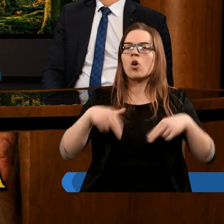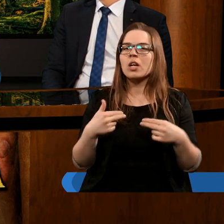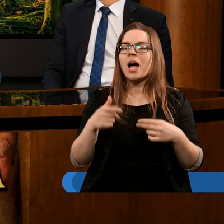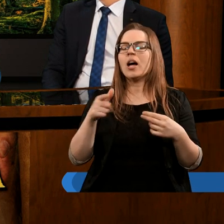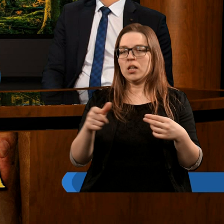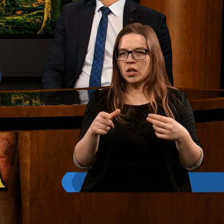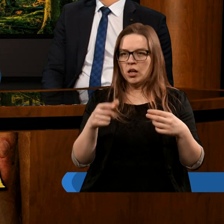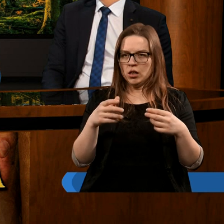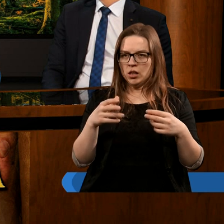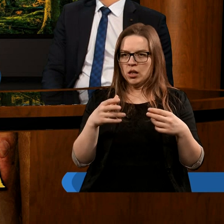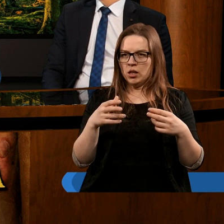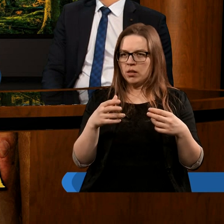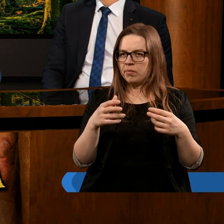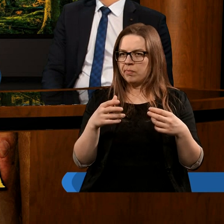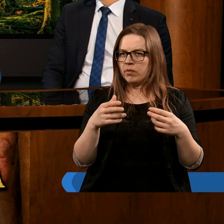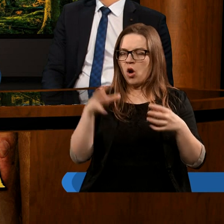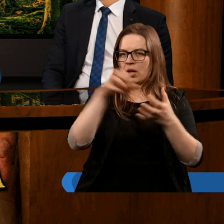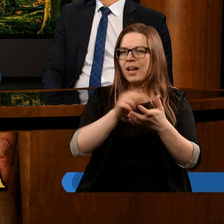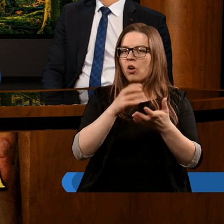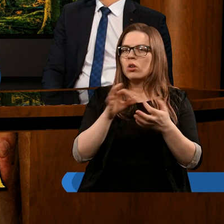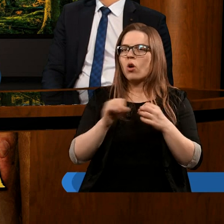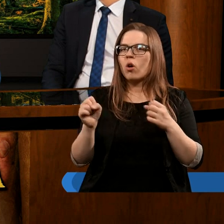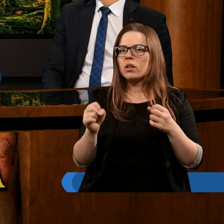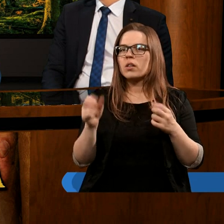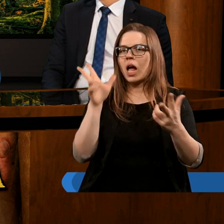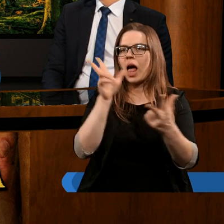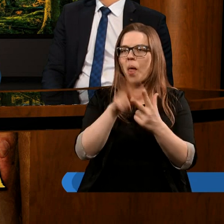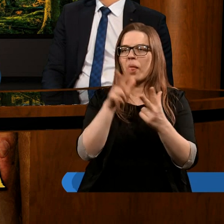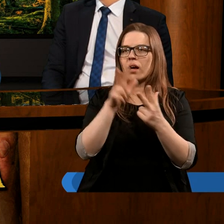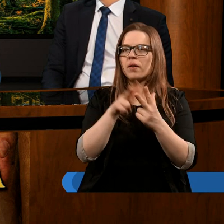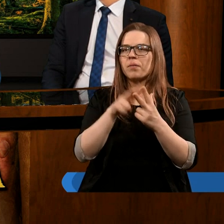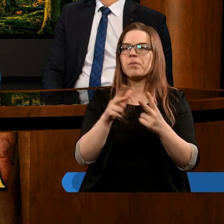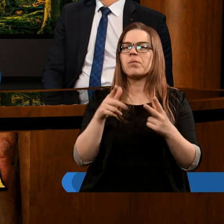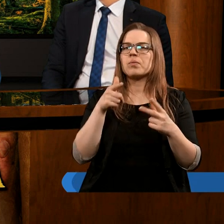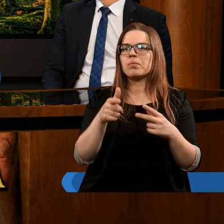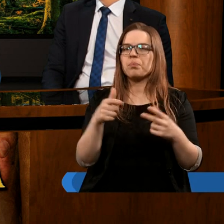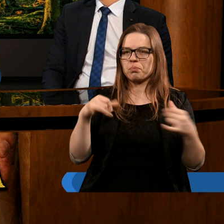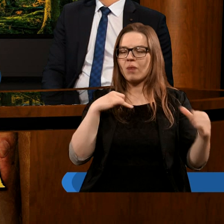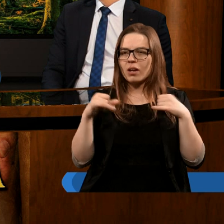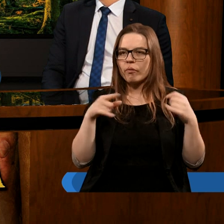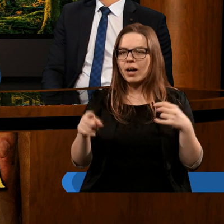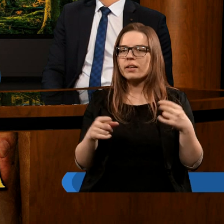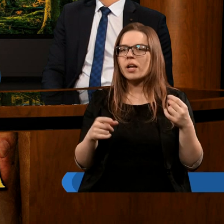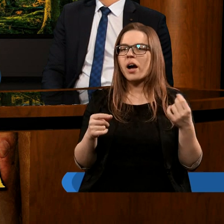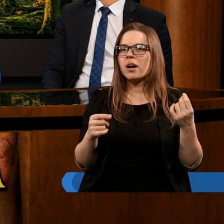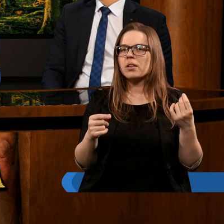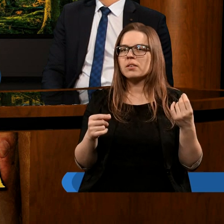oswobodzony od ataku ostrogotu i panowania